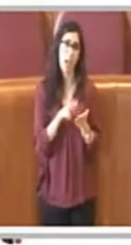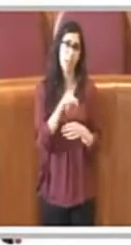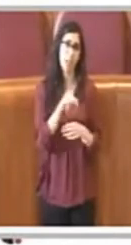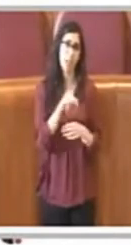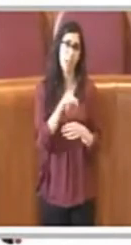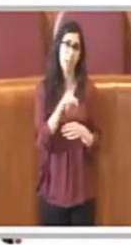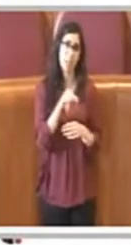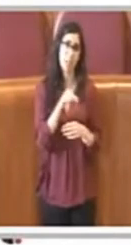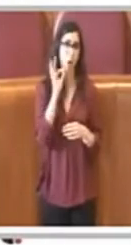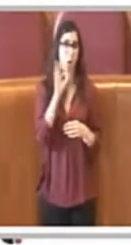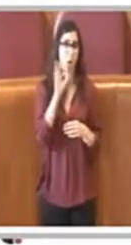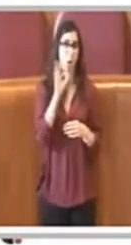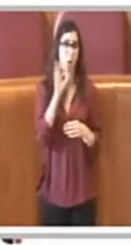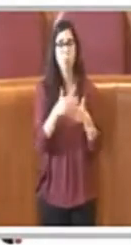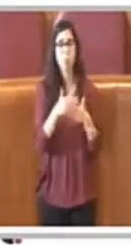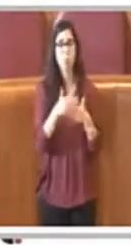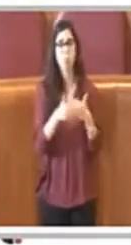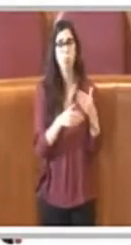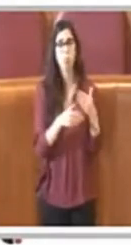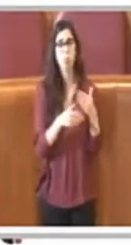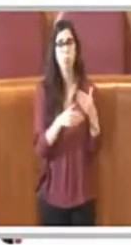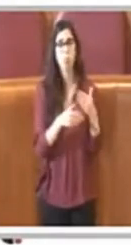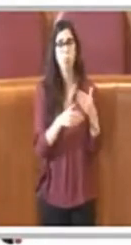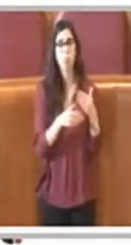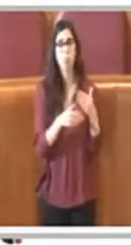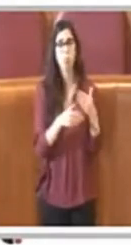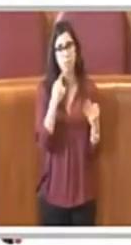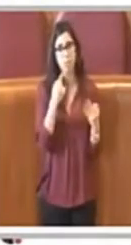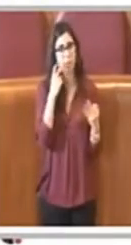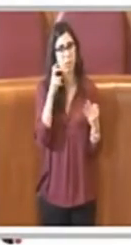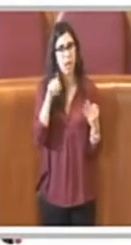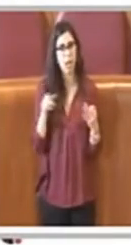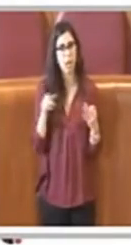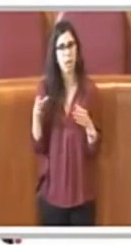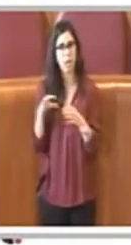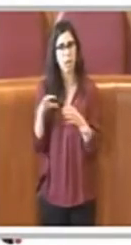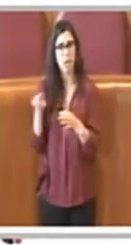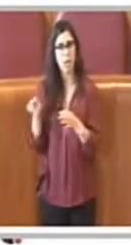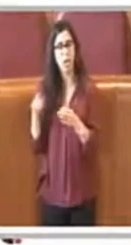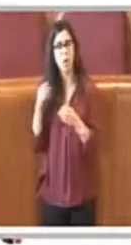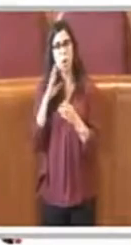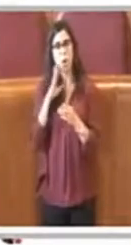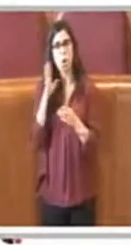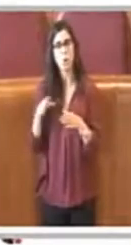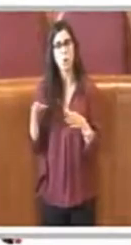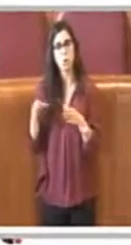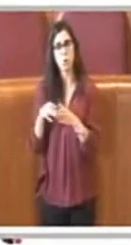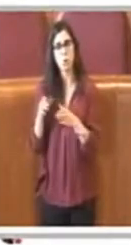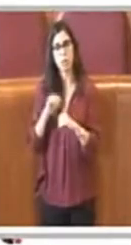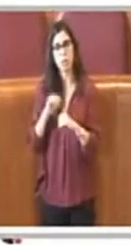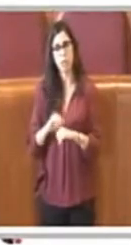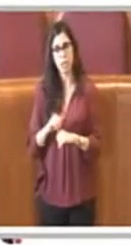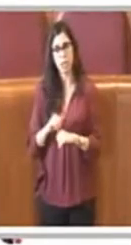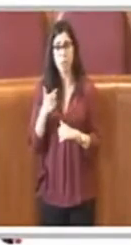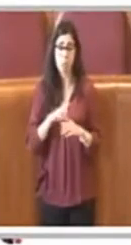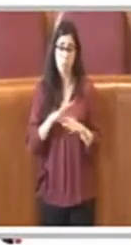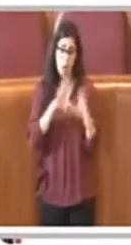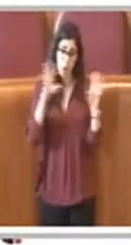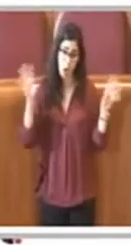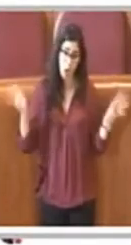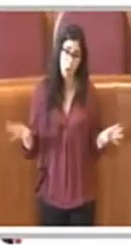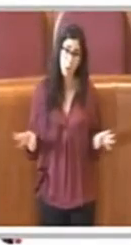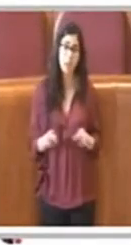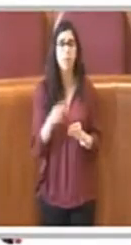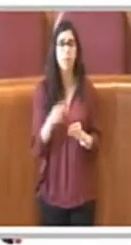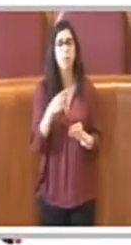funzioni che noi abbiamo previsto. Questo di fatto anche per la consulta cittadina. Per tutte queste ragioni noi voteremo favorevolmente questo